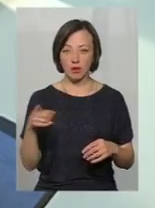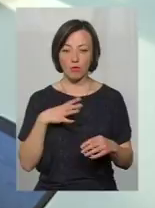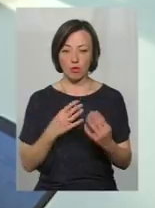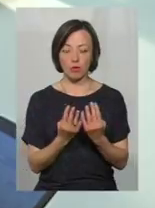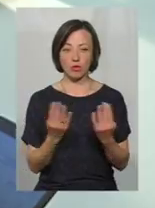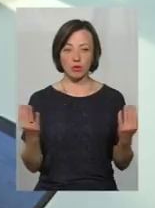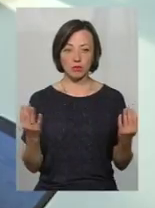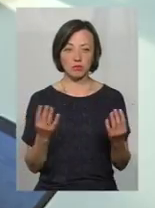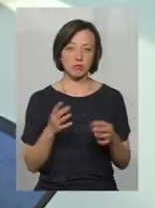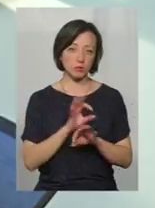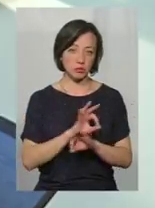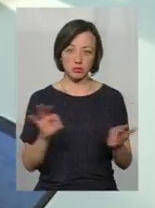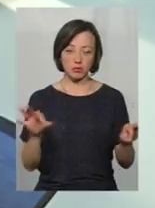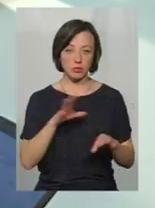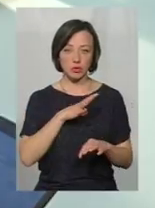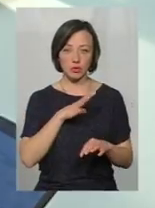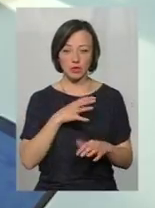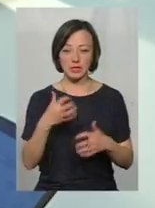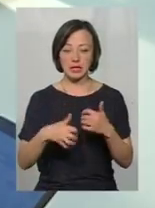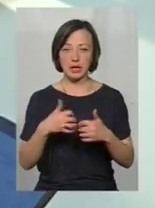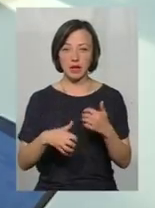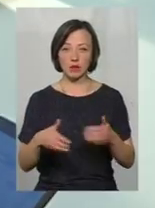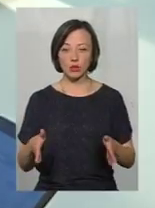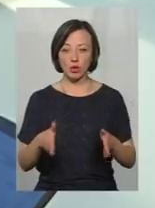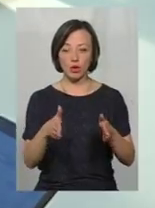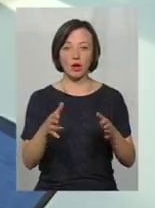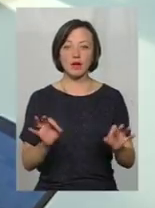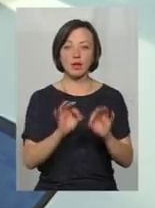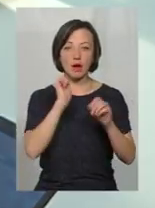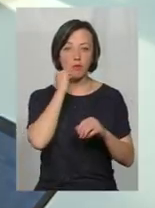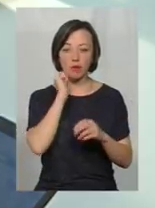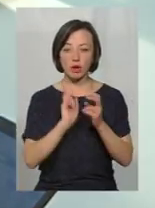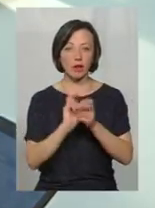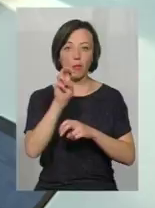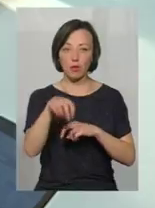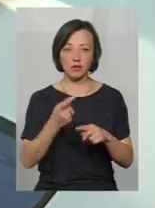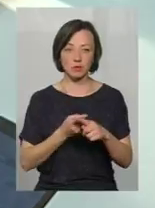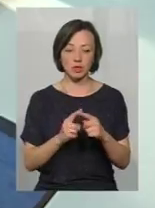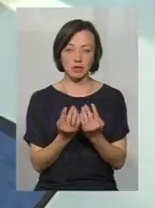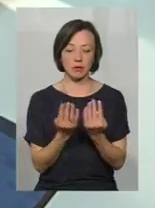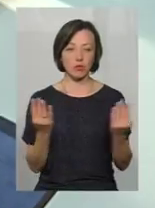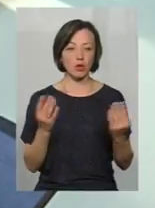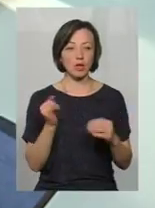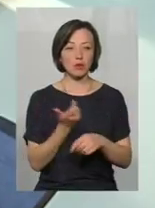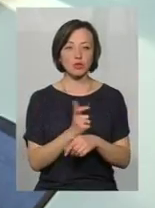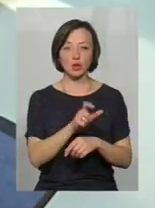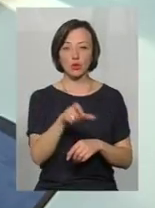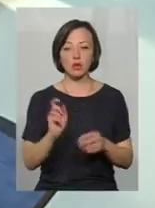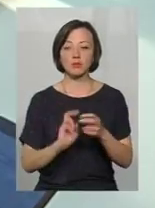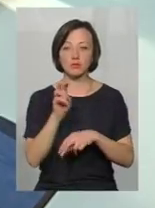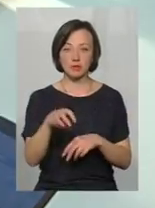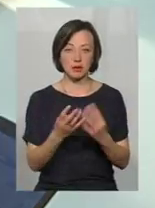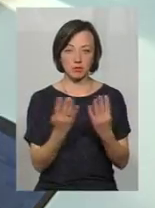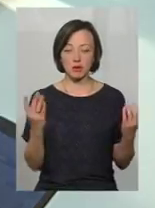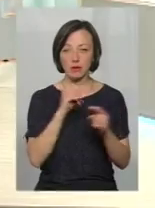дуже класно було, середина дороги перекрита, ніяка бабушка не поліза через той забор, і більшість людей не поліза через той